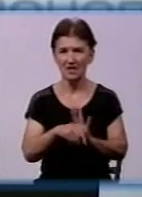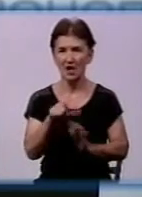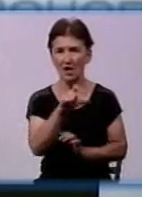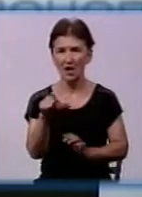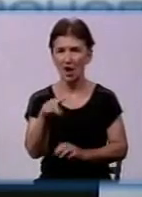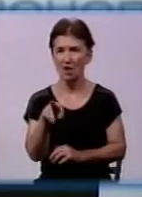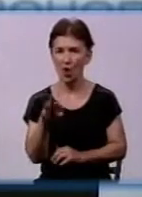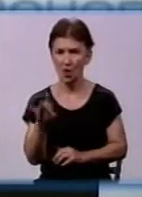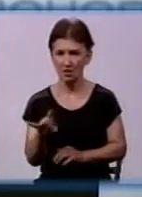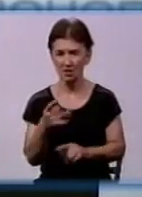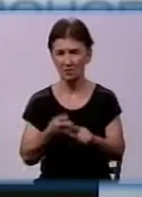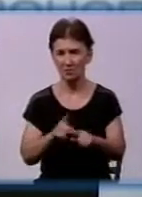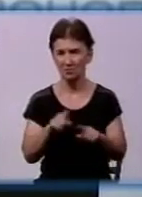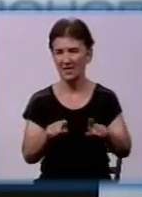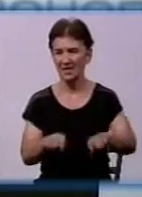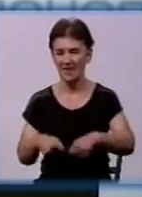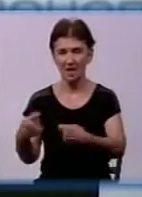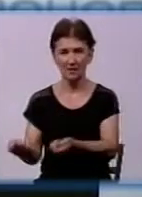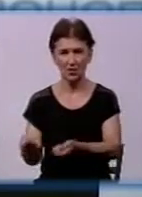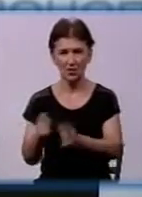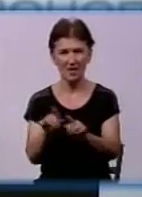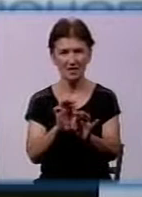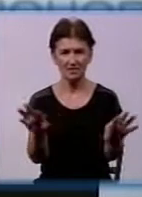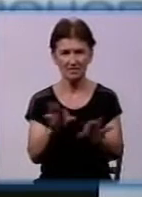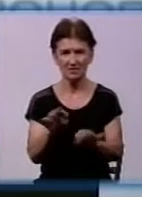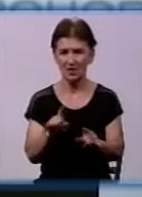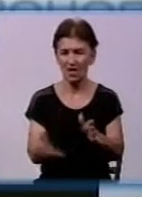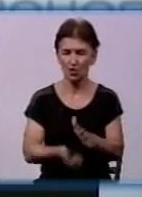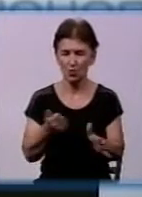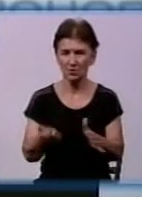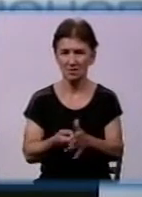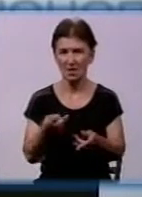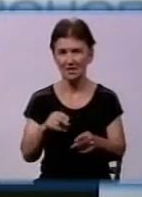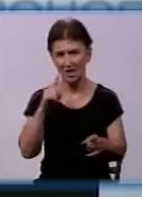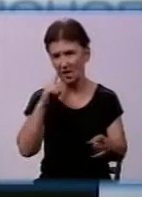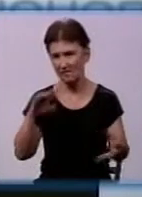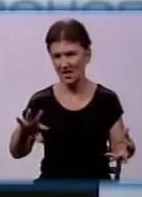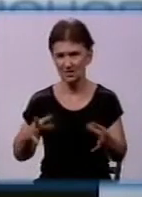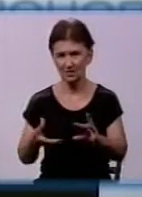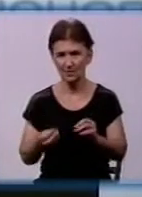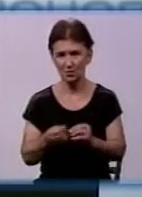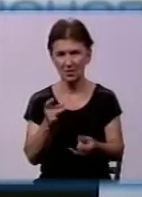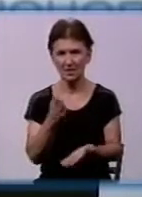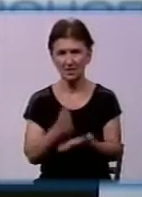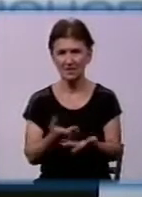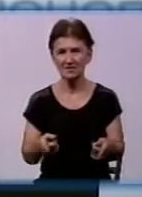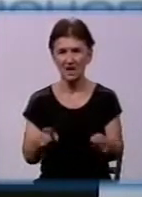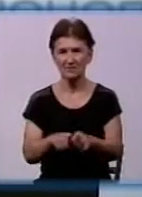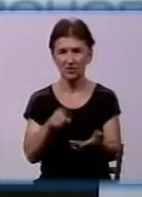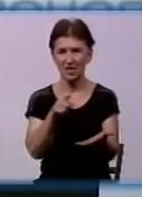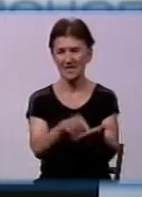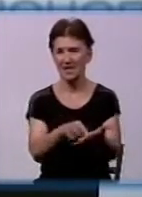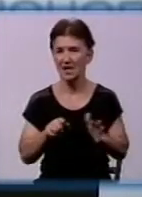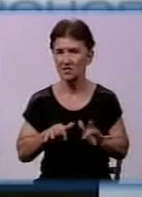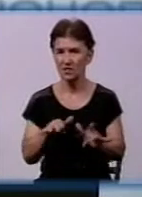наданою акціонерним товариствам «Дніпроазот» інформації, недостатньо для надання висновку стосовно наявності в таких діях ознак порушення